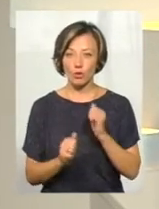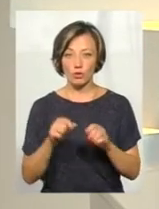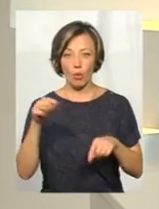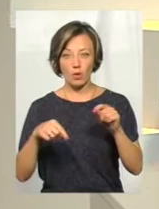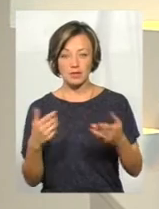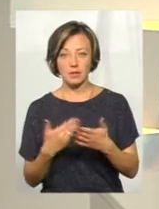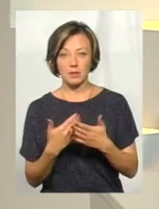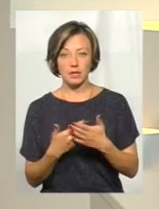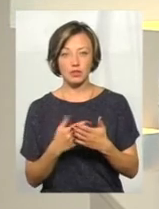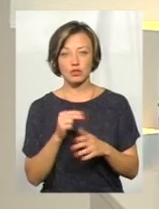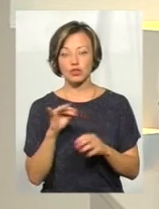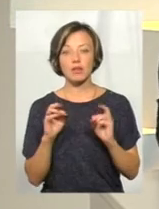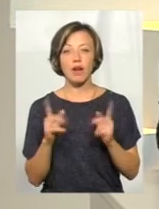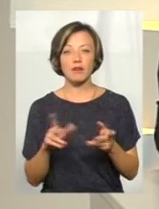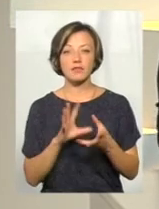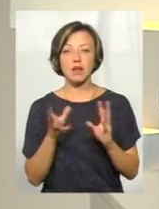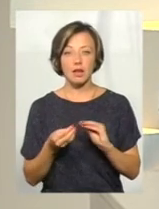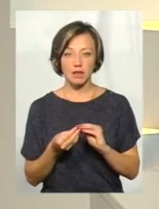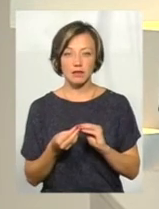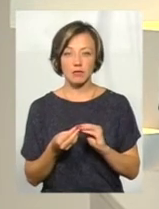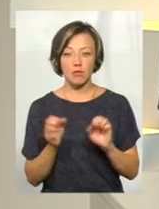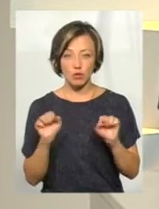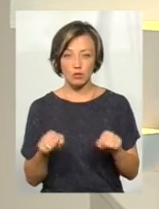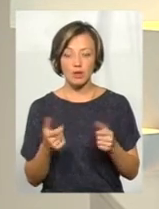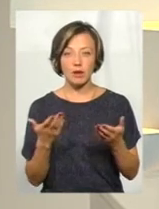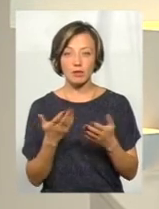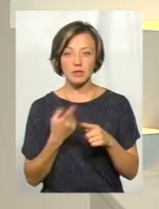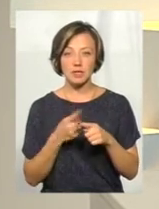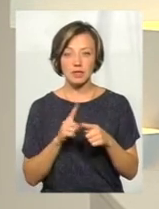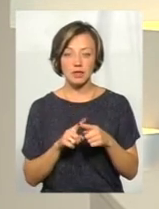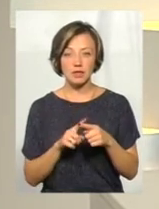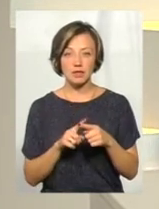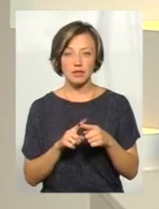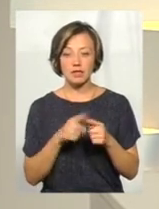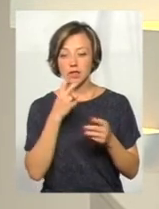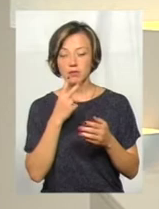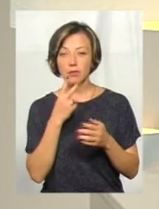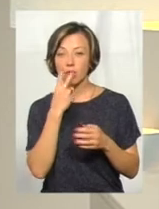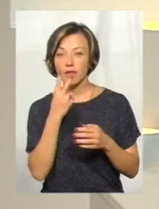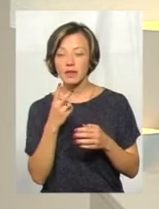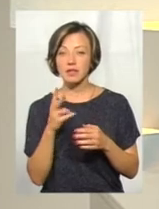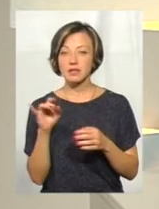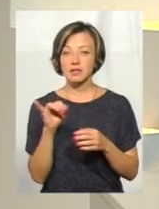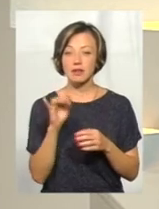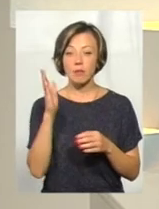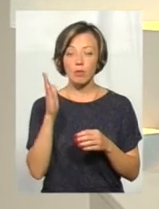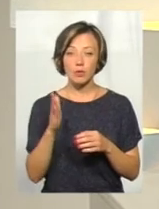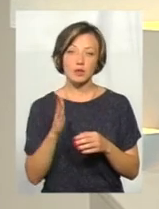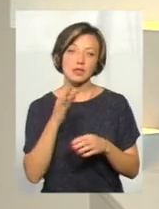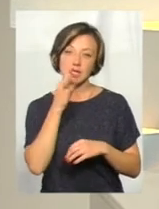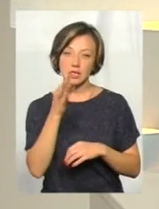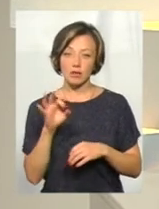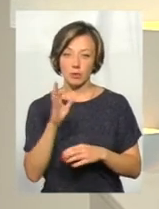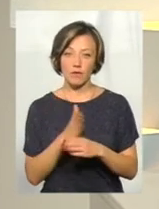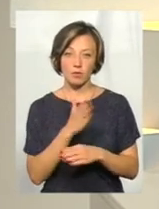осені, там, до прикладу, чи як? Взагалі, ну, чи можемо ми якось, от хоча б, зазирнути у майбутнє і сказати з приводу